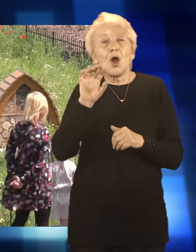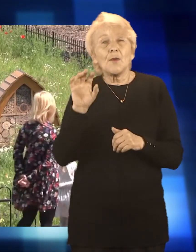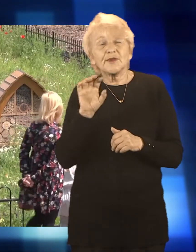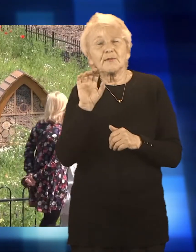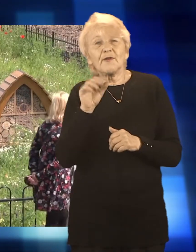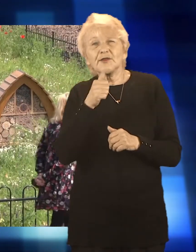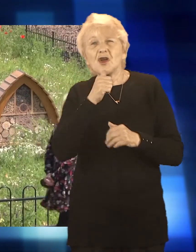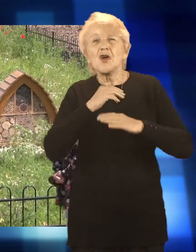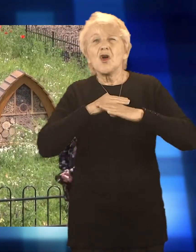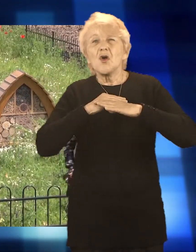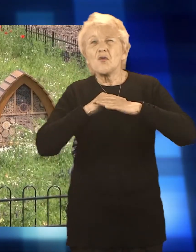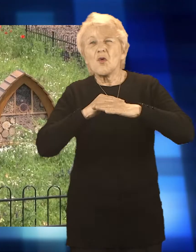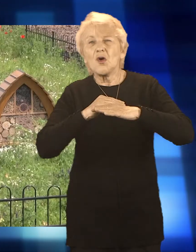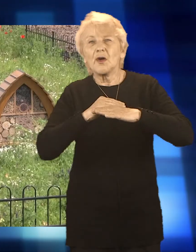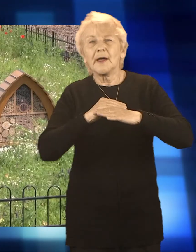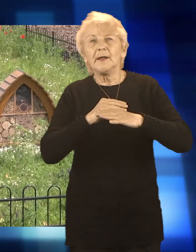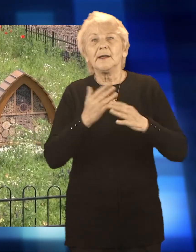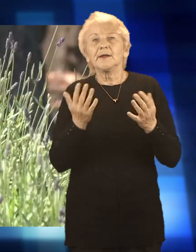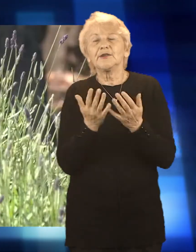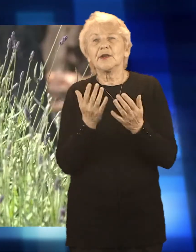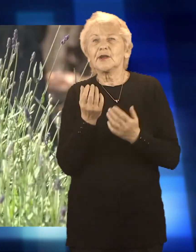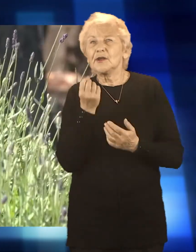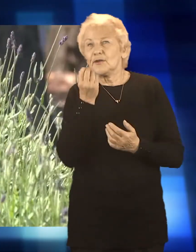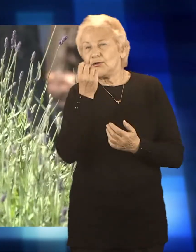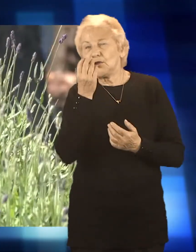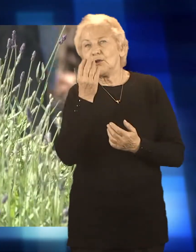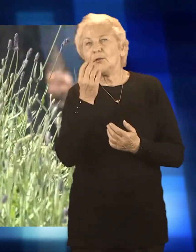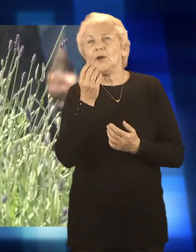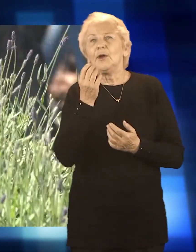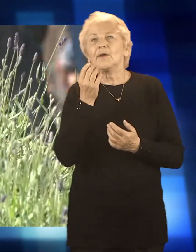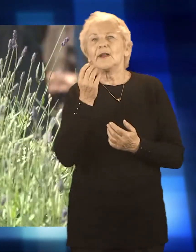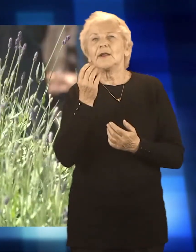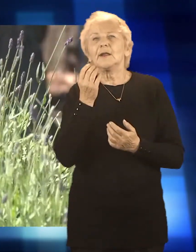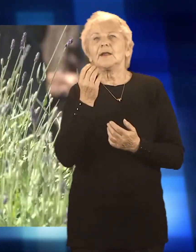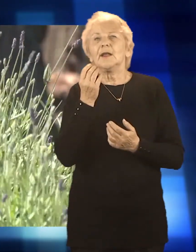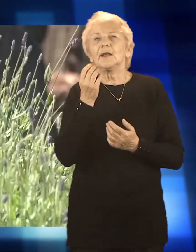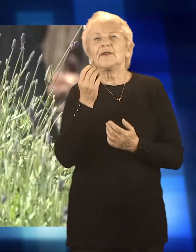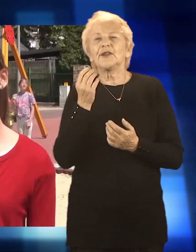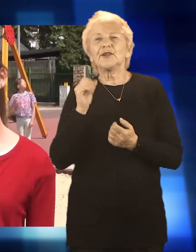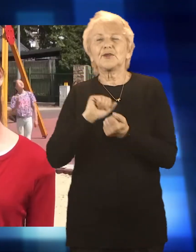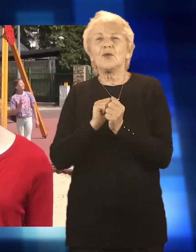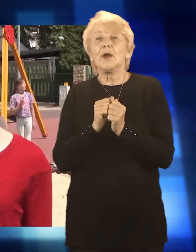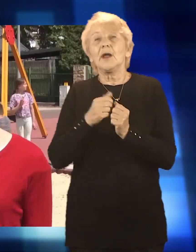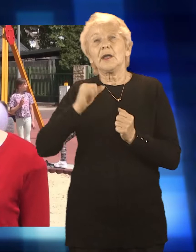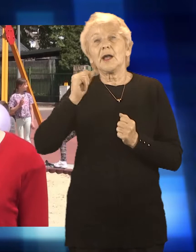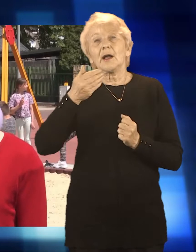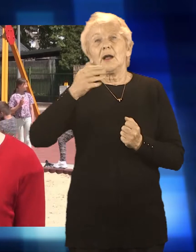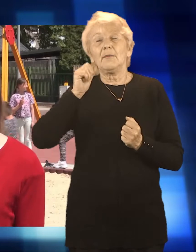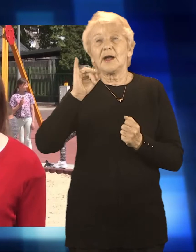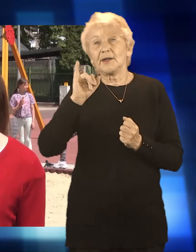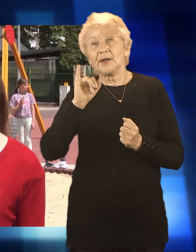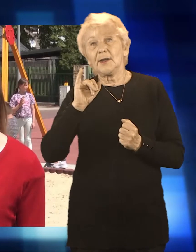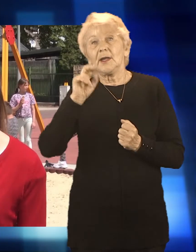do łąki posianej z gotowej nasionki nasion, można obserwować, jak powstaje samoistna łąka, do której jak